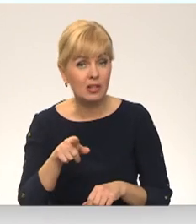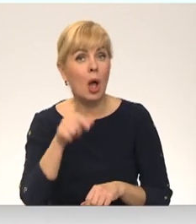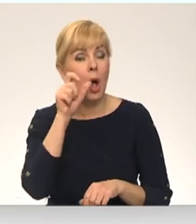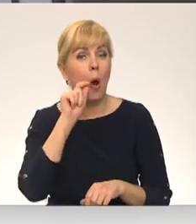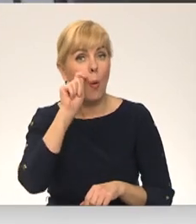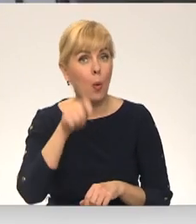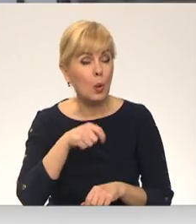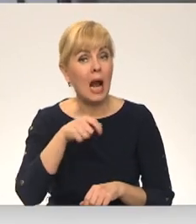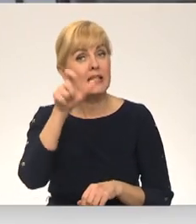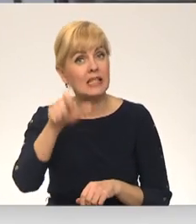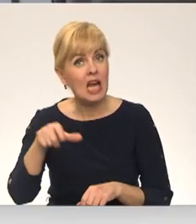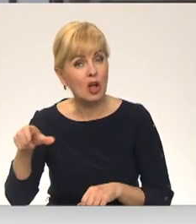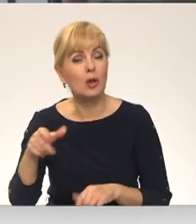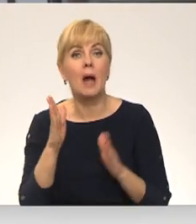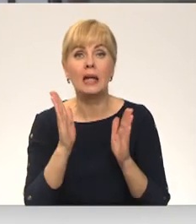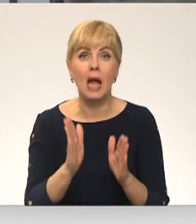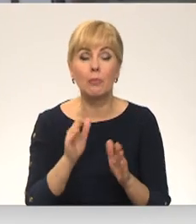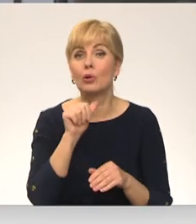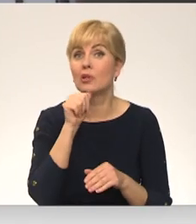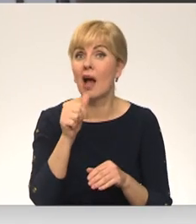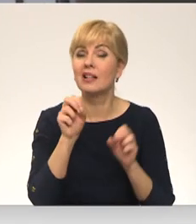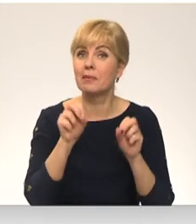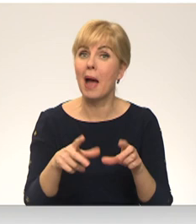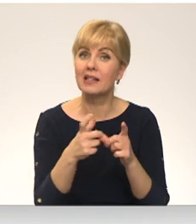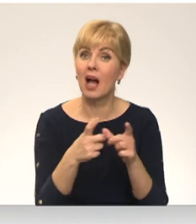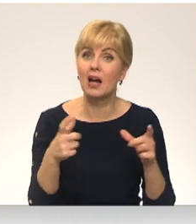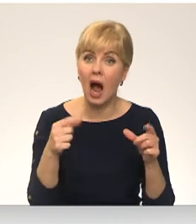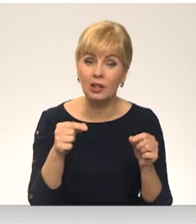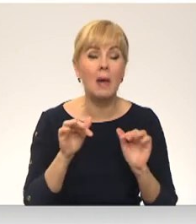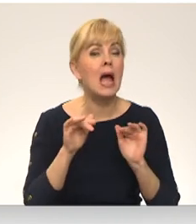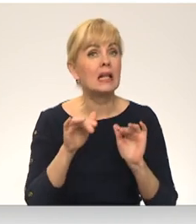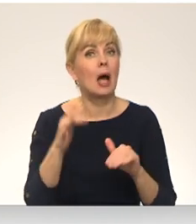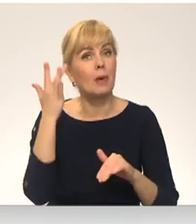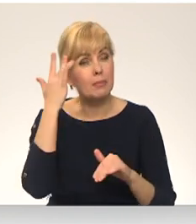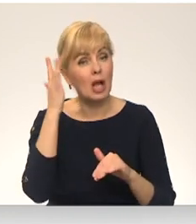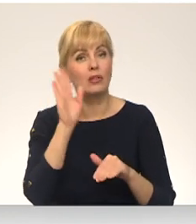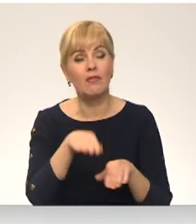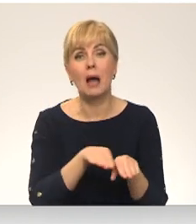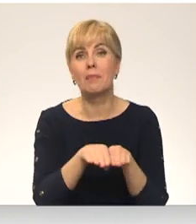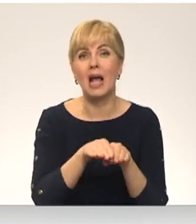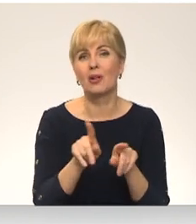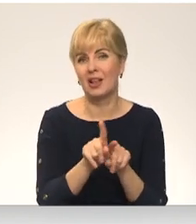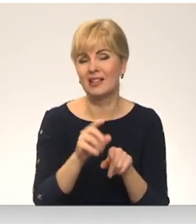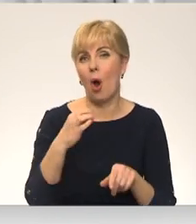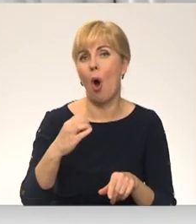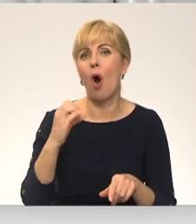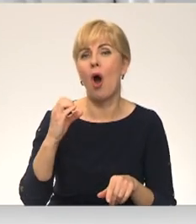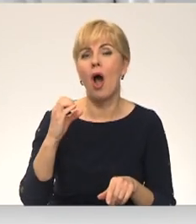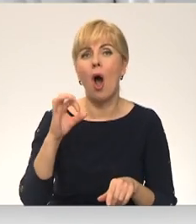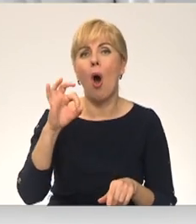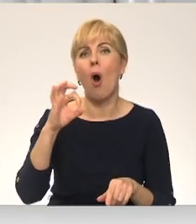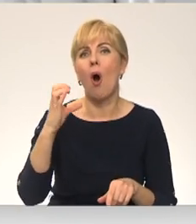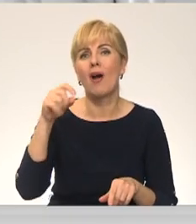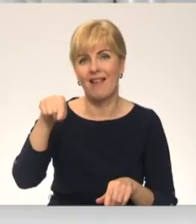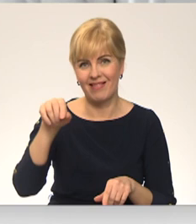civiliedzīvotājiem jābūt tā saucamajai zaļajai kartei, kuras darbības principu var pielīdzināt Okta Polisei. Karš un tam